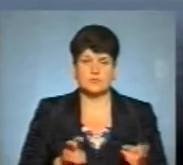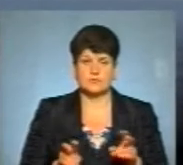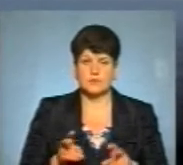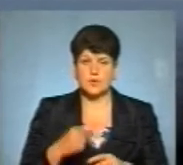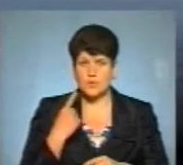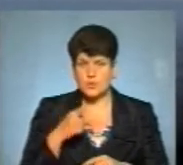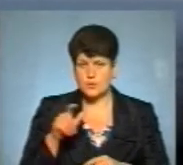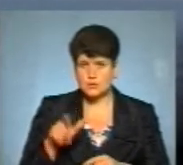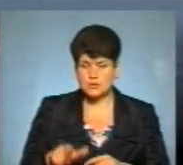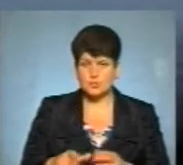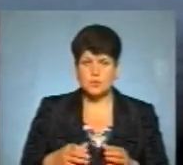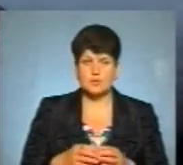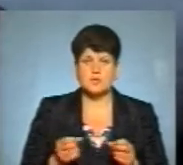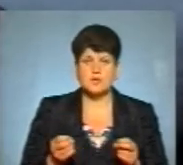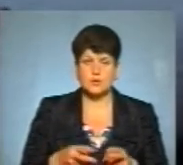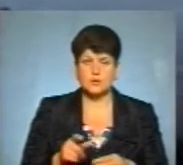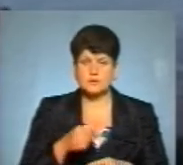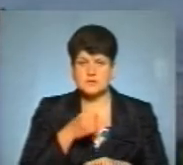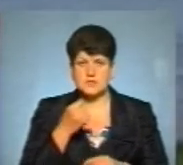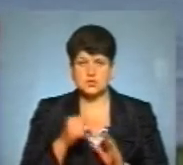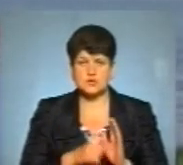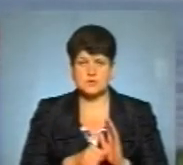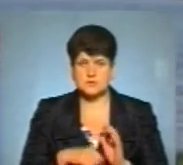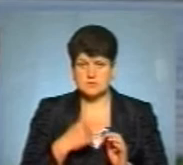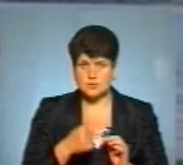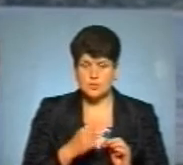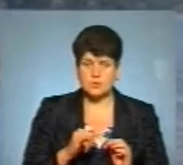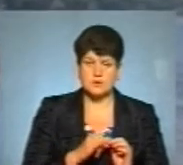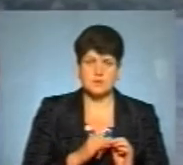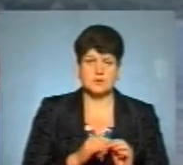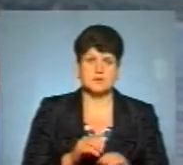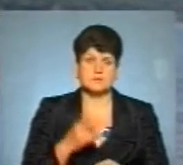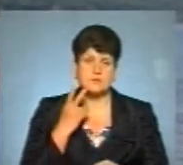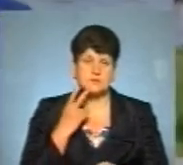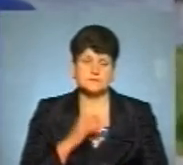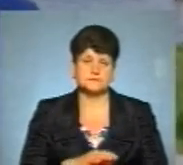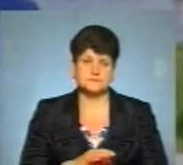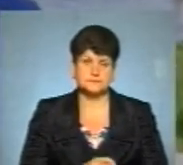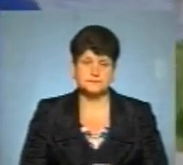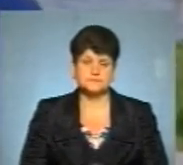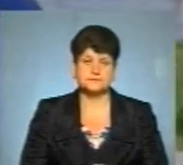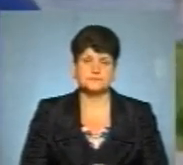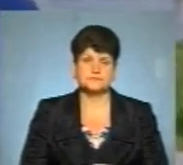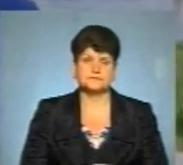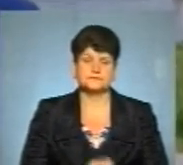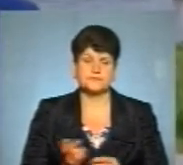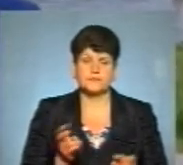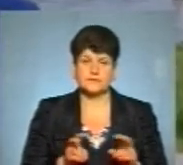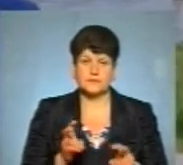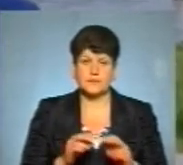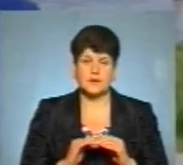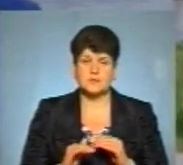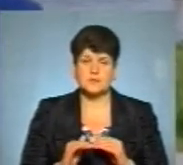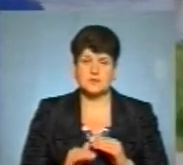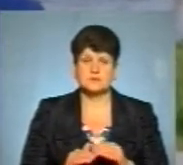особам з групи ризику, тобто, людям старших 60 років та з хронічними захворюваннями. Ось, ну, відвідування пляжу